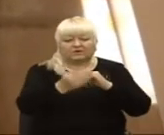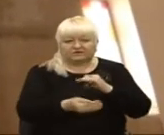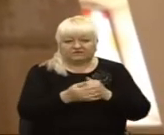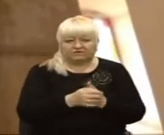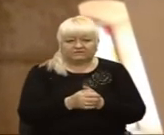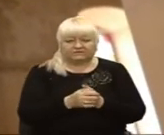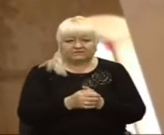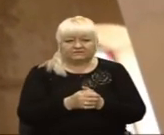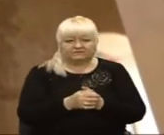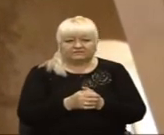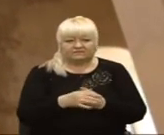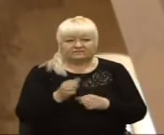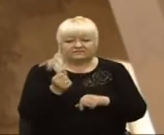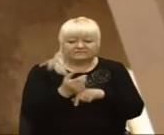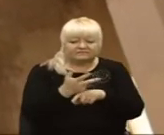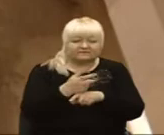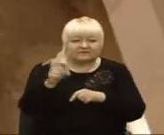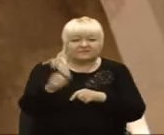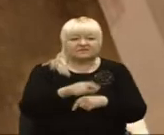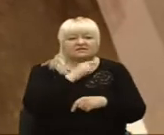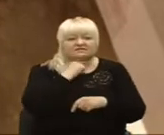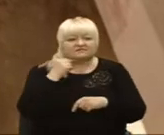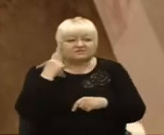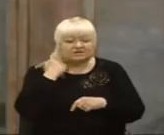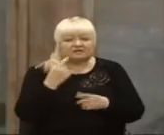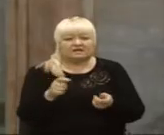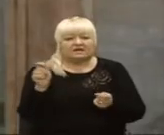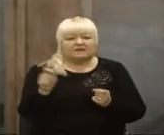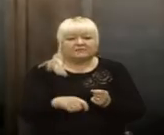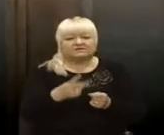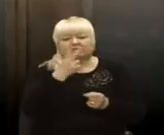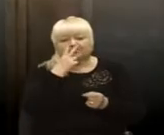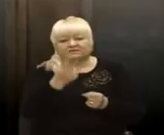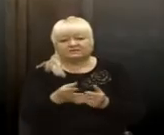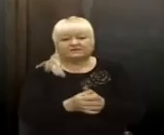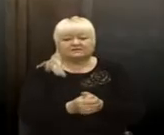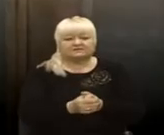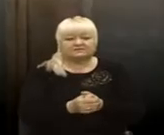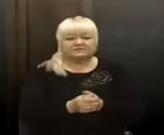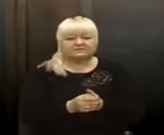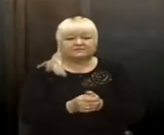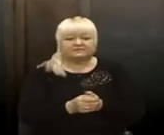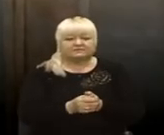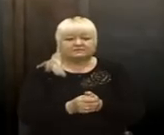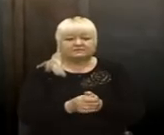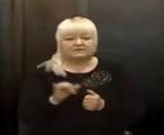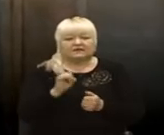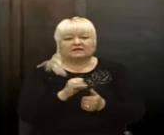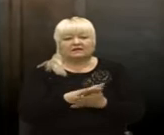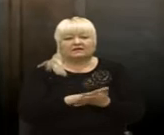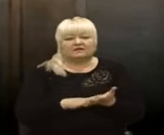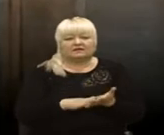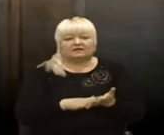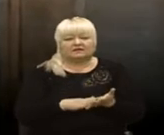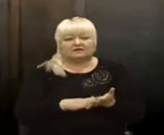Неоднократно там приїжджали священники, приїжджали цей вон, подивилися. І далі діло